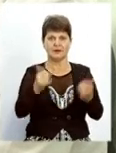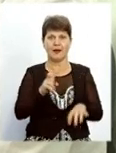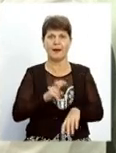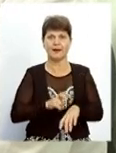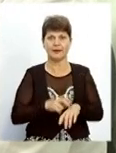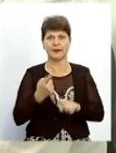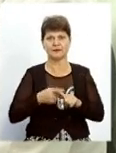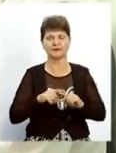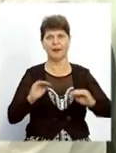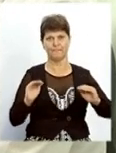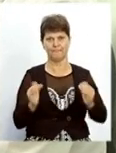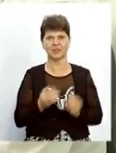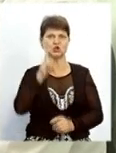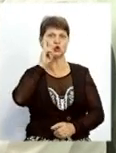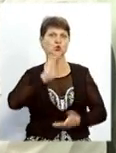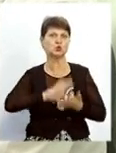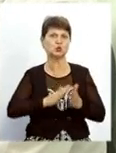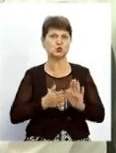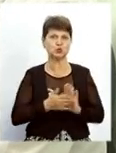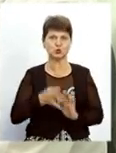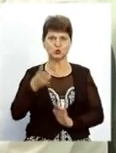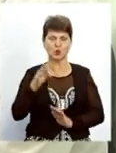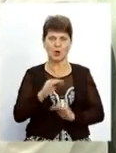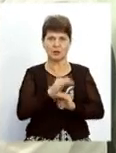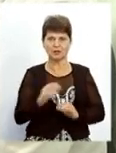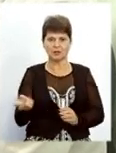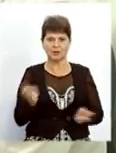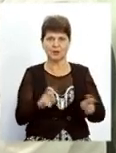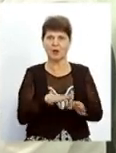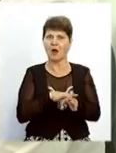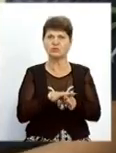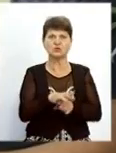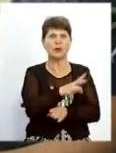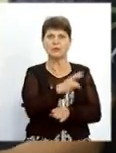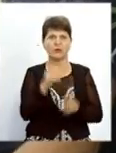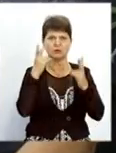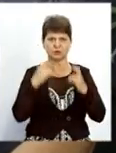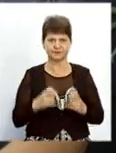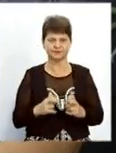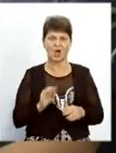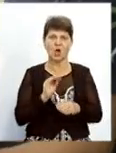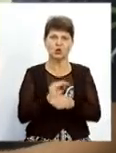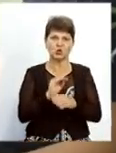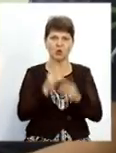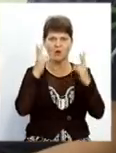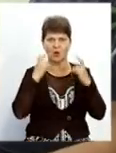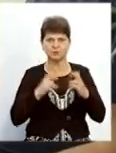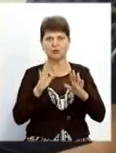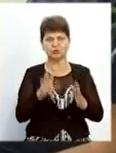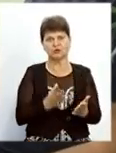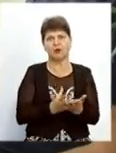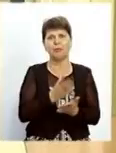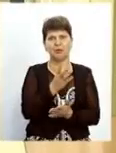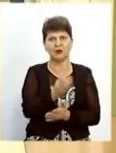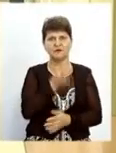менш зручно, тому що діти приходять абсолютно необстежені. Усі додаткові обстеження теж будуть платними,